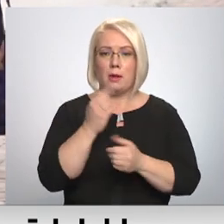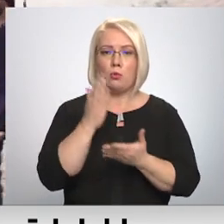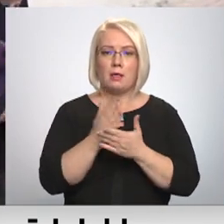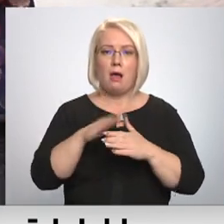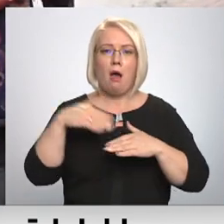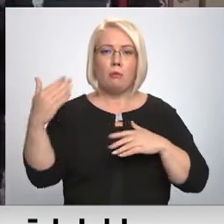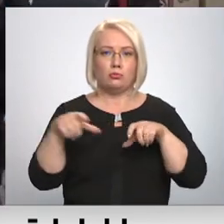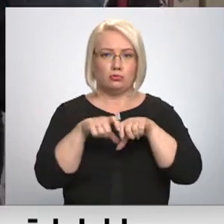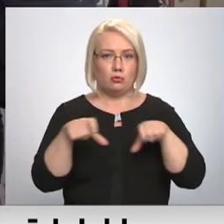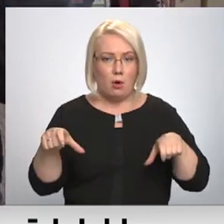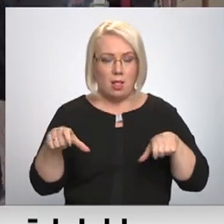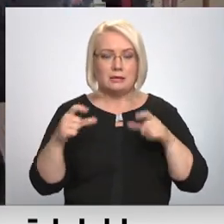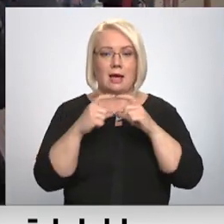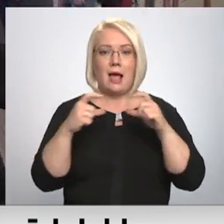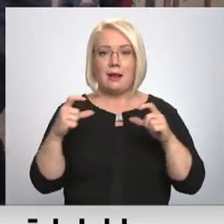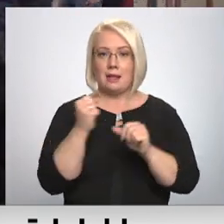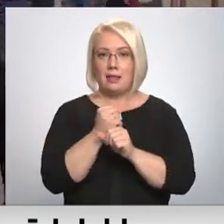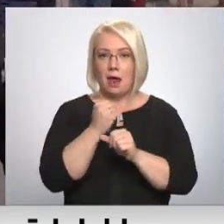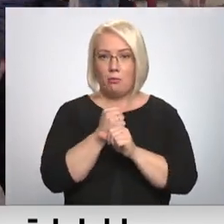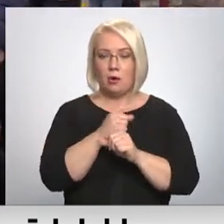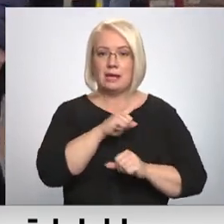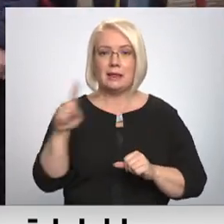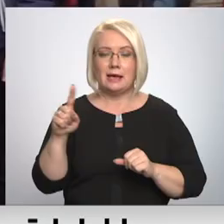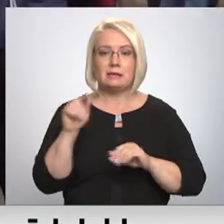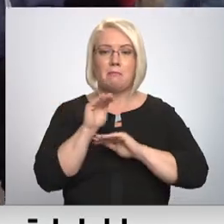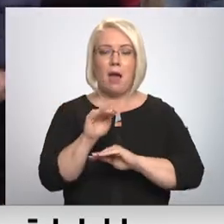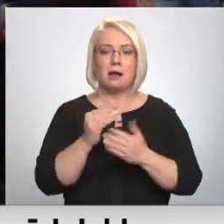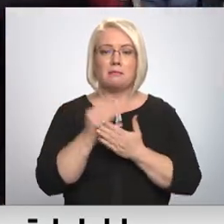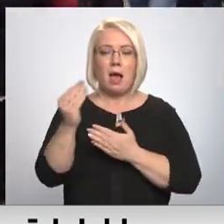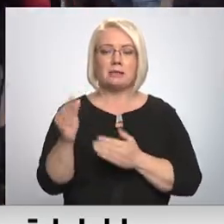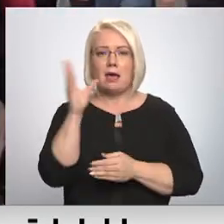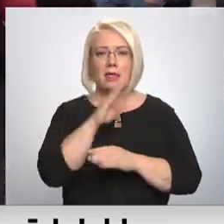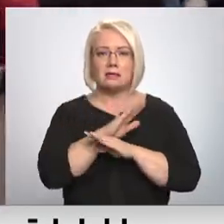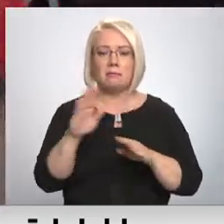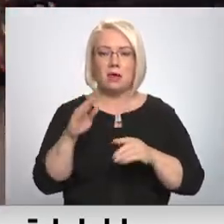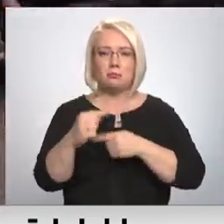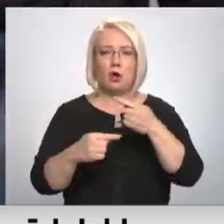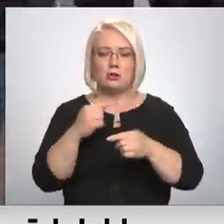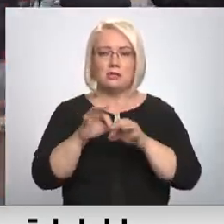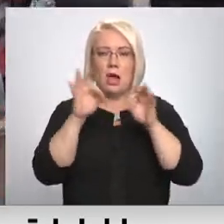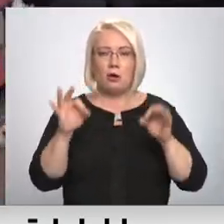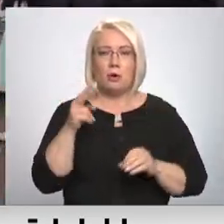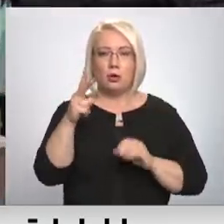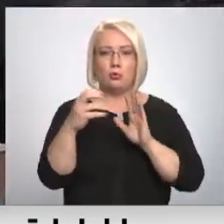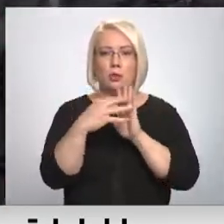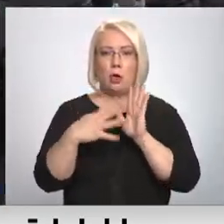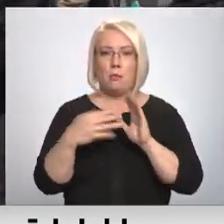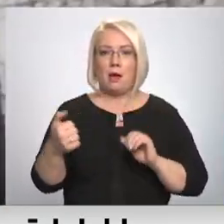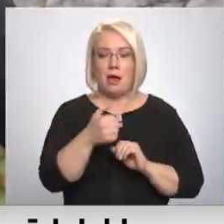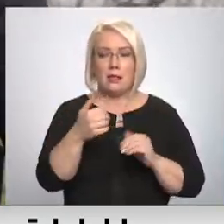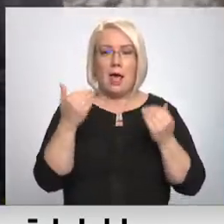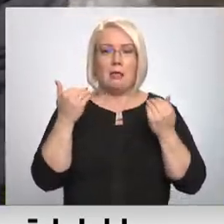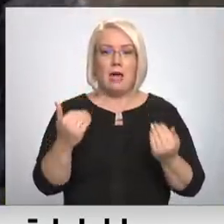izglītības iestādes, kā ar te darbojās līdz Bankas maksāt nespējas procesu sākumam 2019. gadā. Tagad parāda piedzīnas kompānija